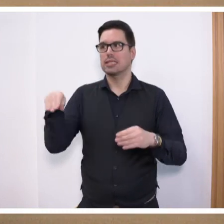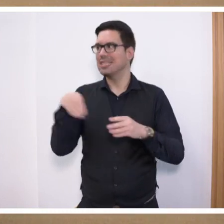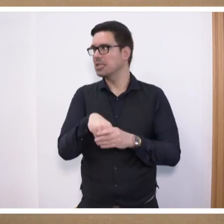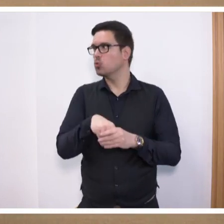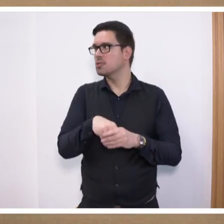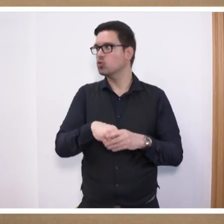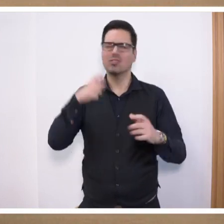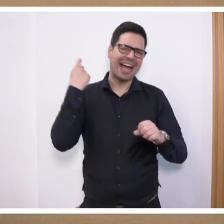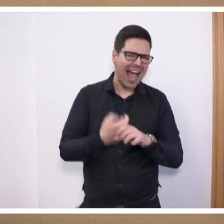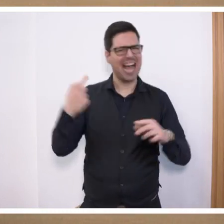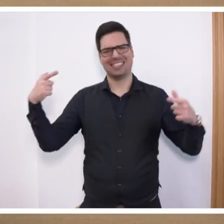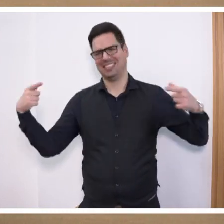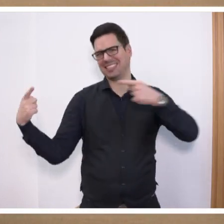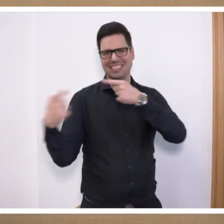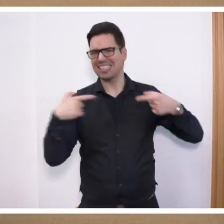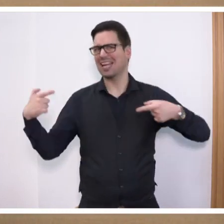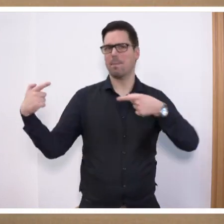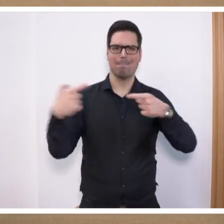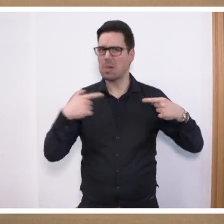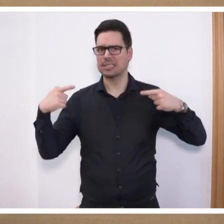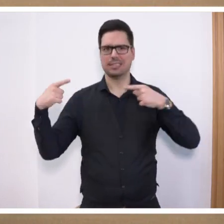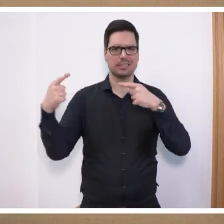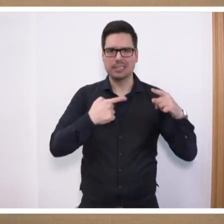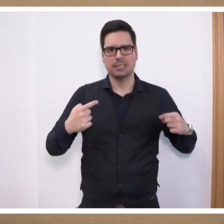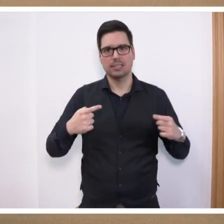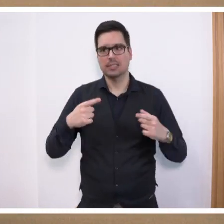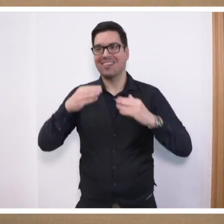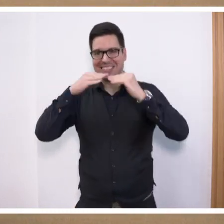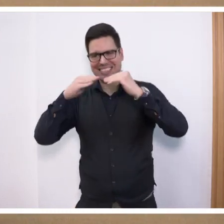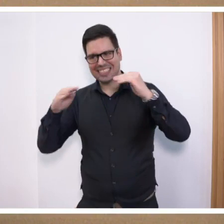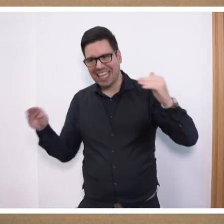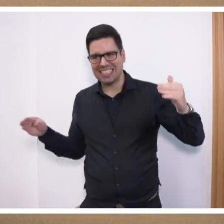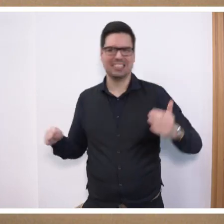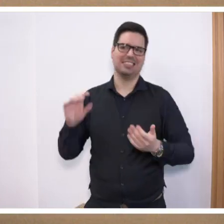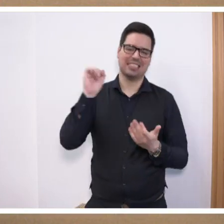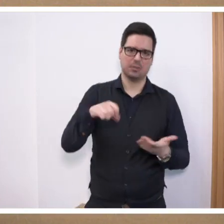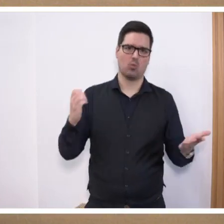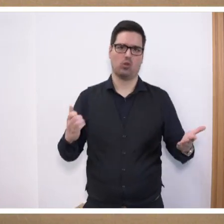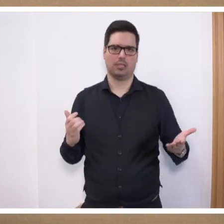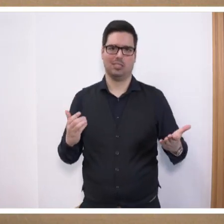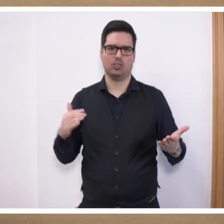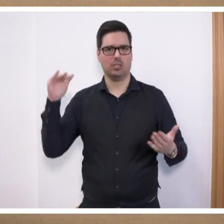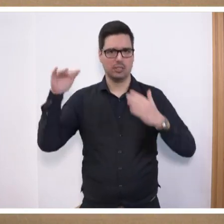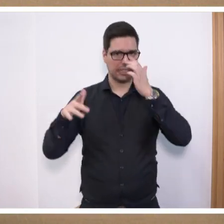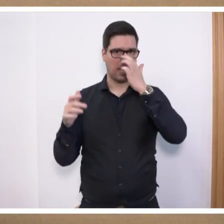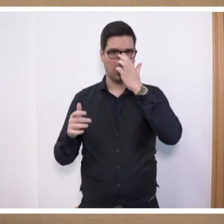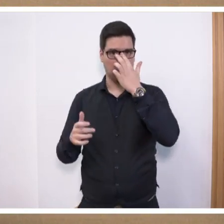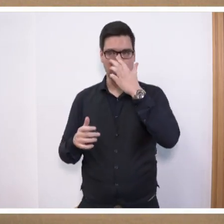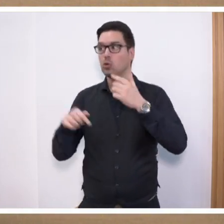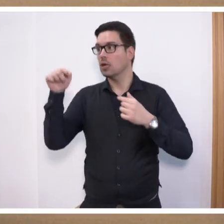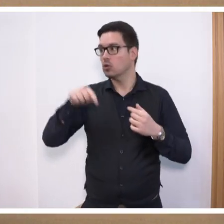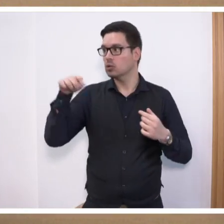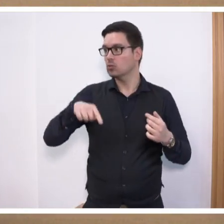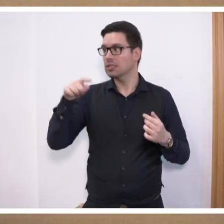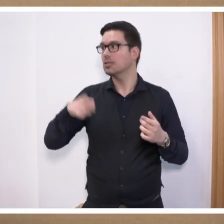schon sehr harte Debatten geführt, ist an der absoluten Grenze des Möglichen angekommen. Und auch hier müssen